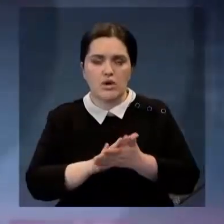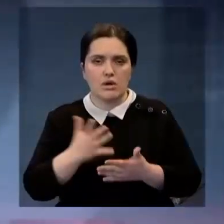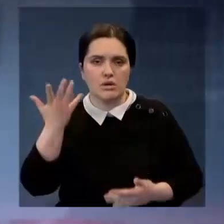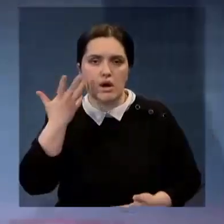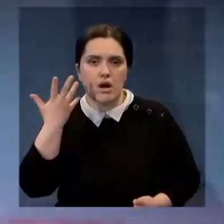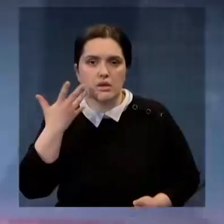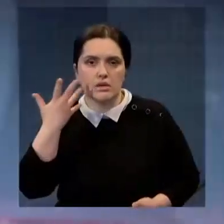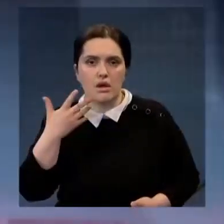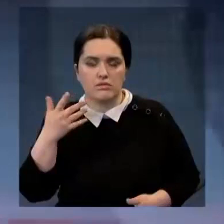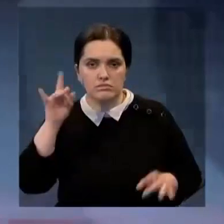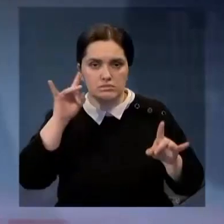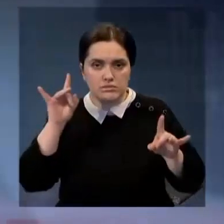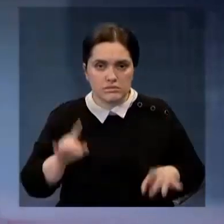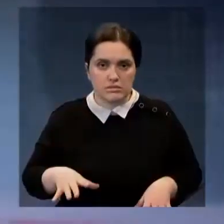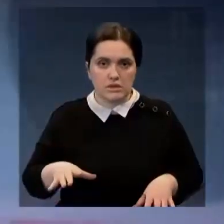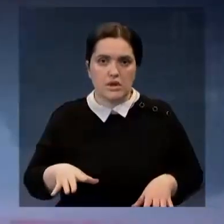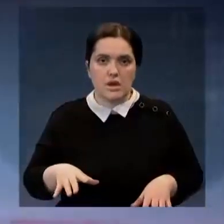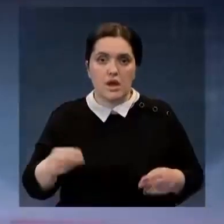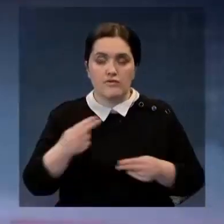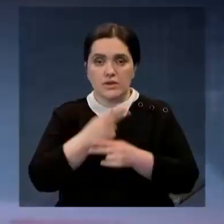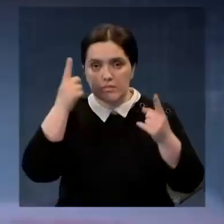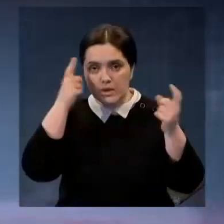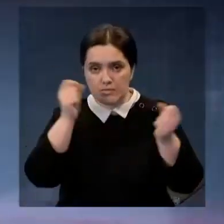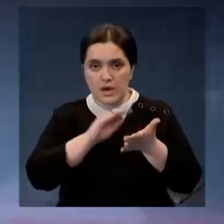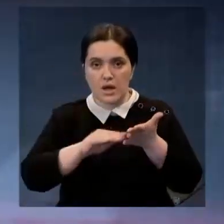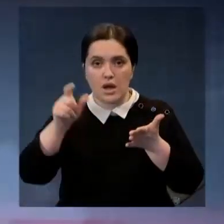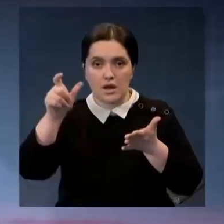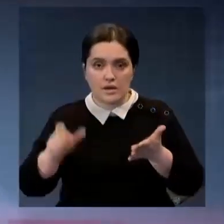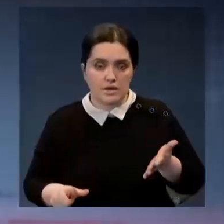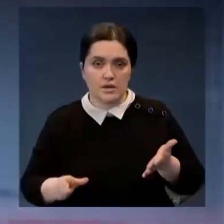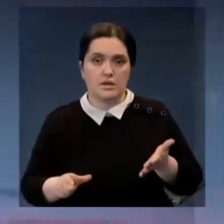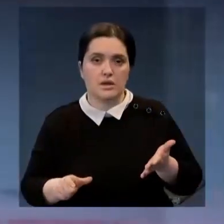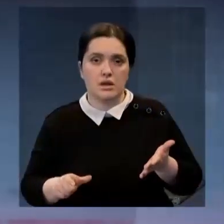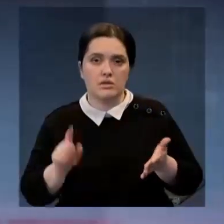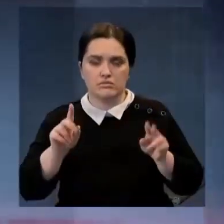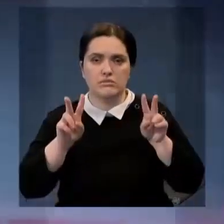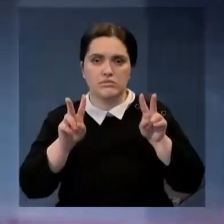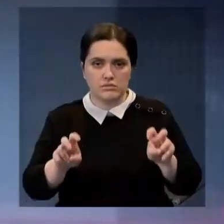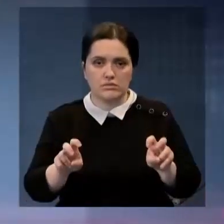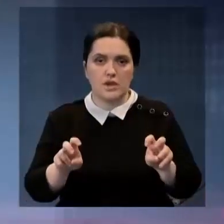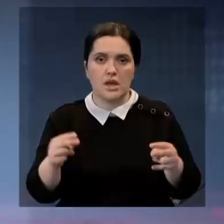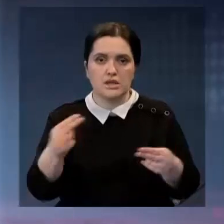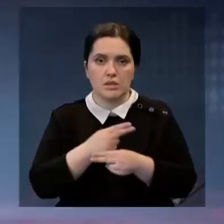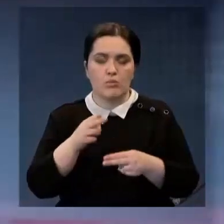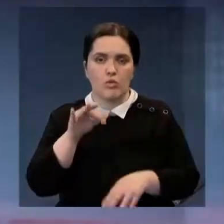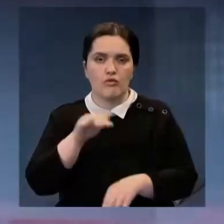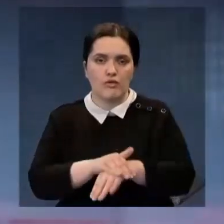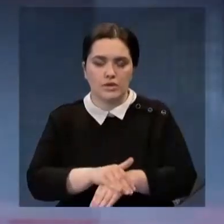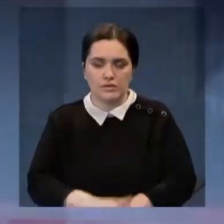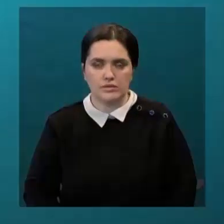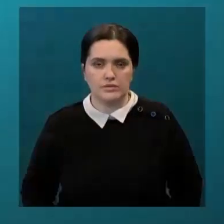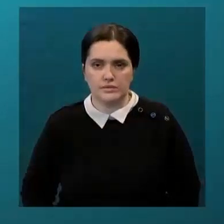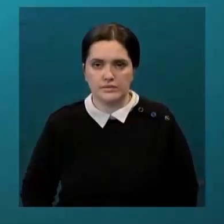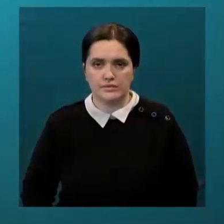перестанут быть чрезвычайным происшествием? В теме попытался разобраться Артем Петров. Рубрика «По факту».